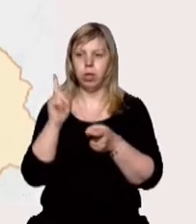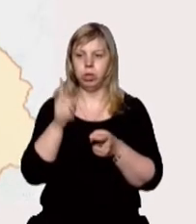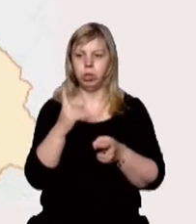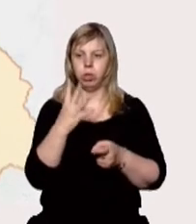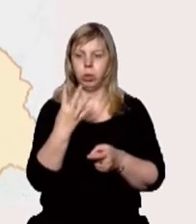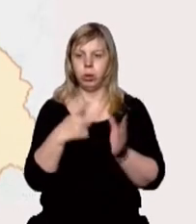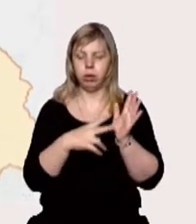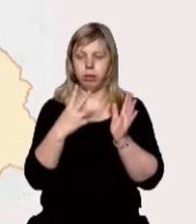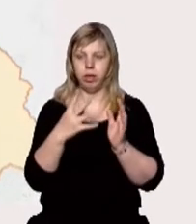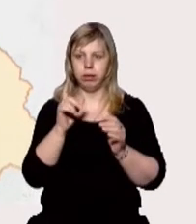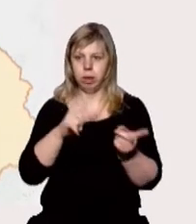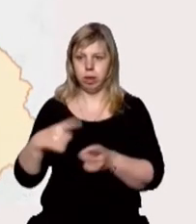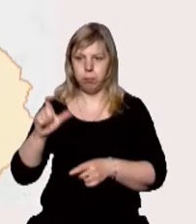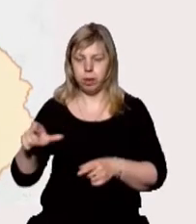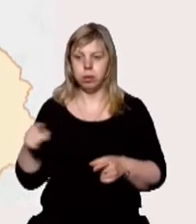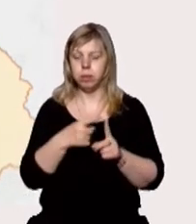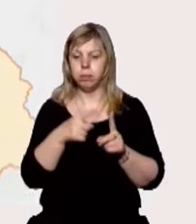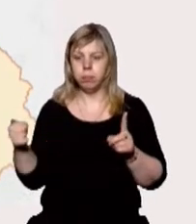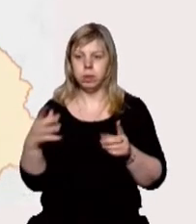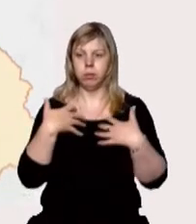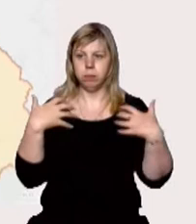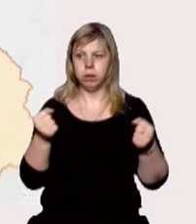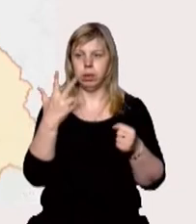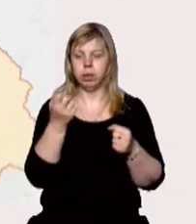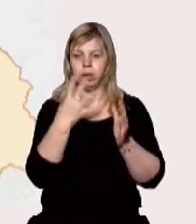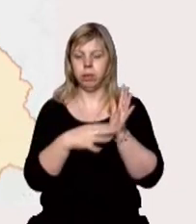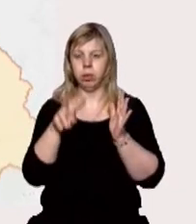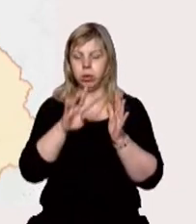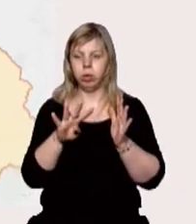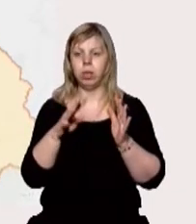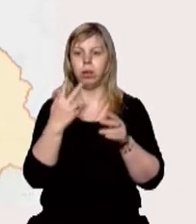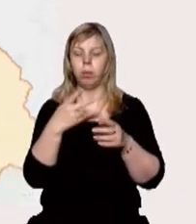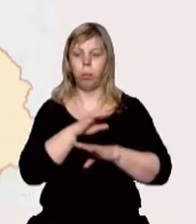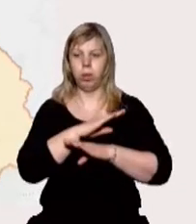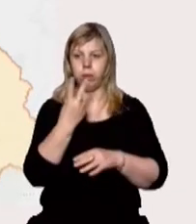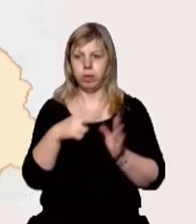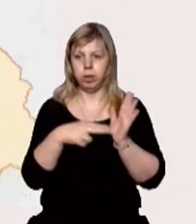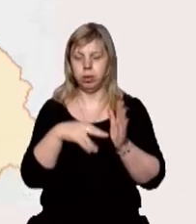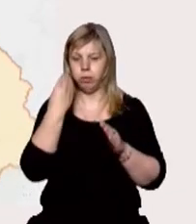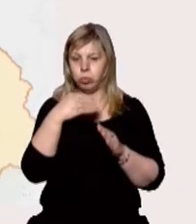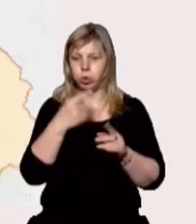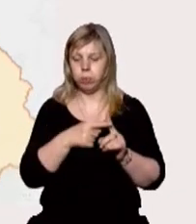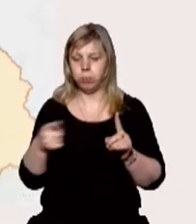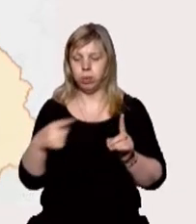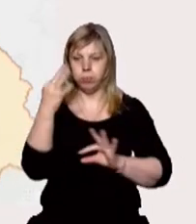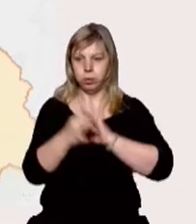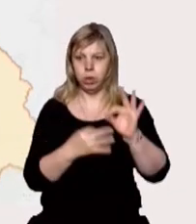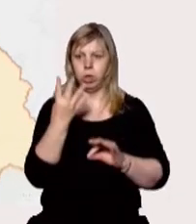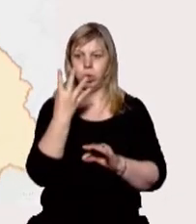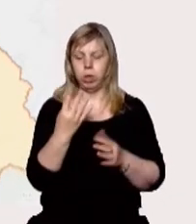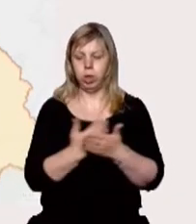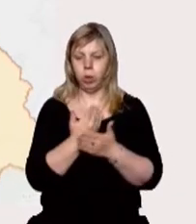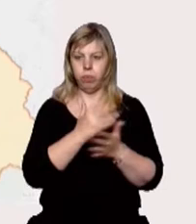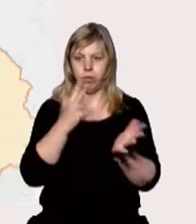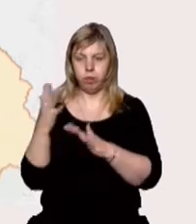1147 закарпатців. За цей період одужали 394 людини, померли 27. В Ужгороді протягом минулої доби виявили 4